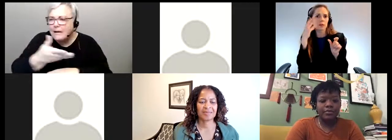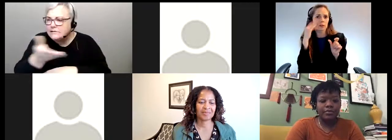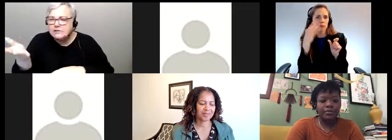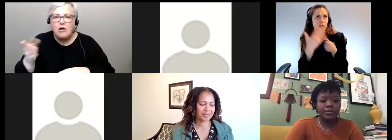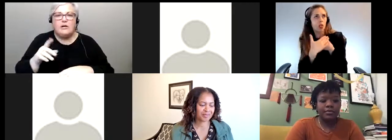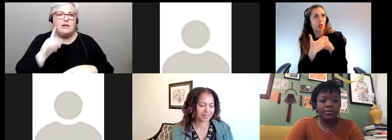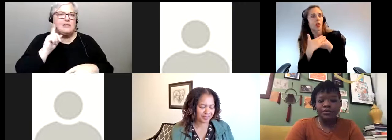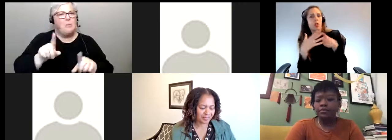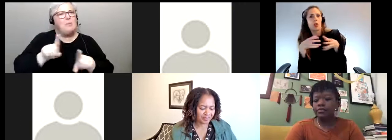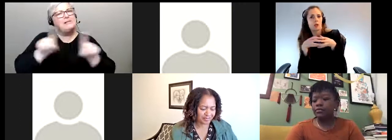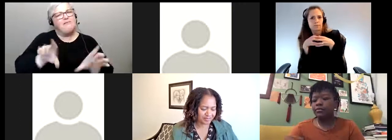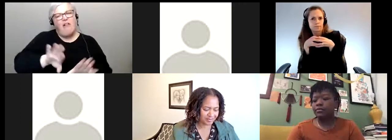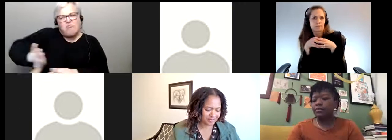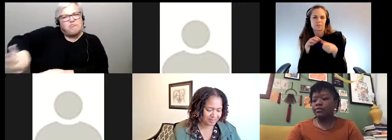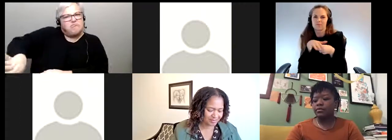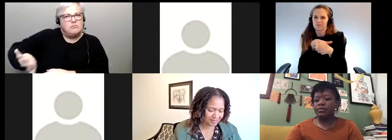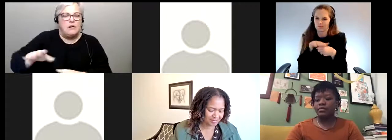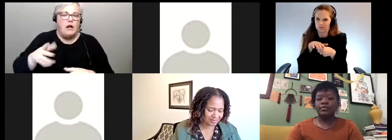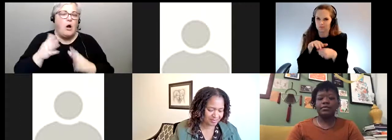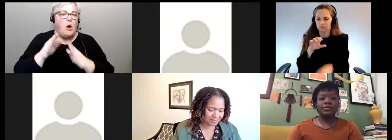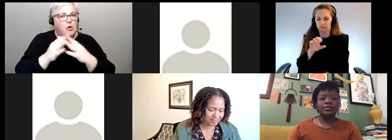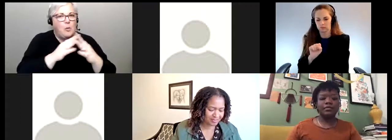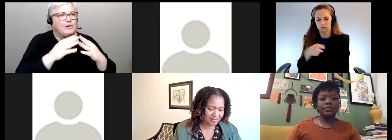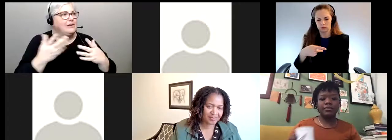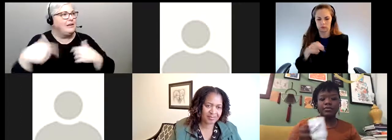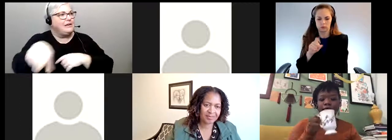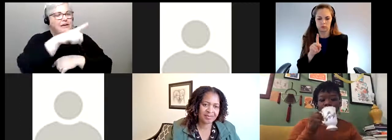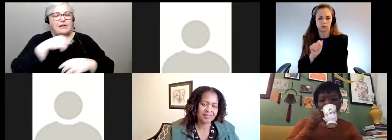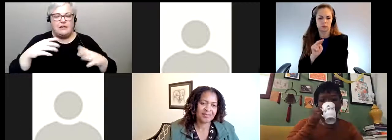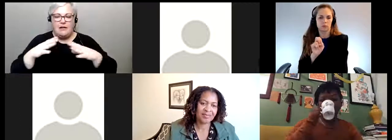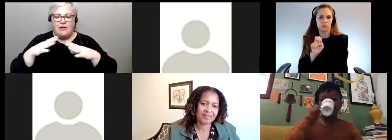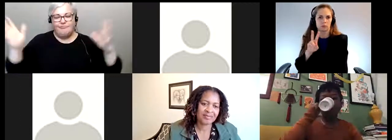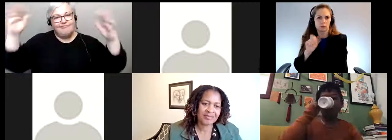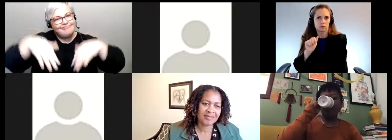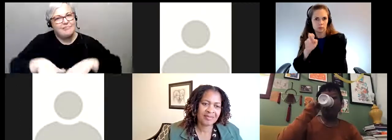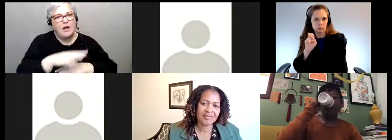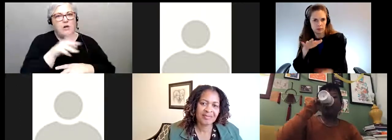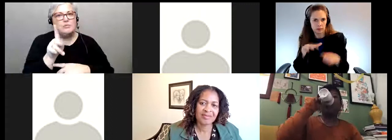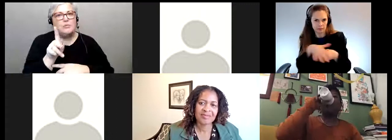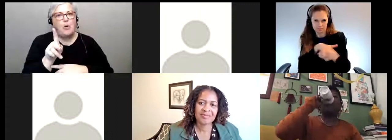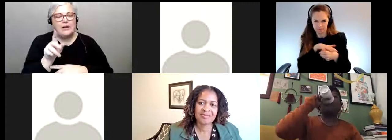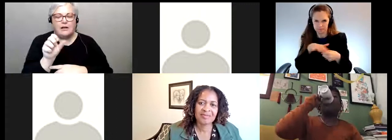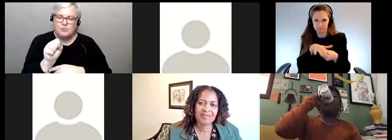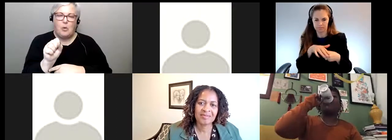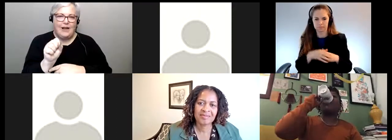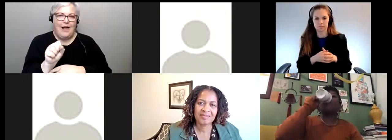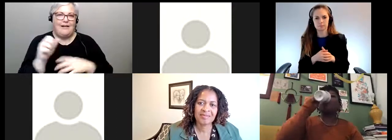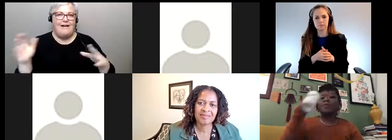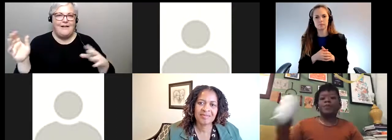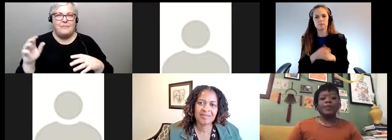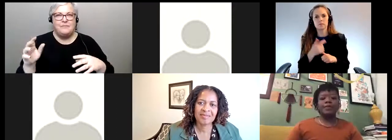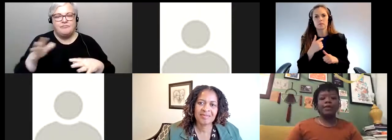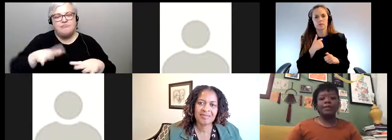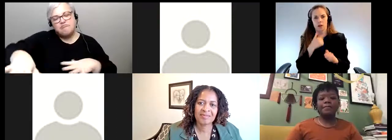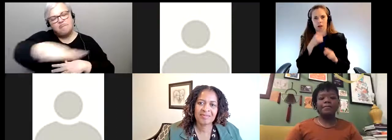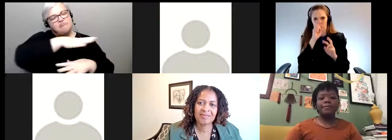marginalisés dans les communautés rurales de la vallée de Spokane Valley et dans mon district général.